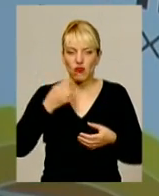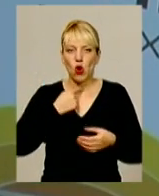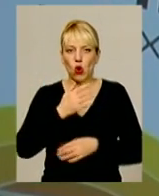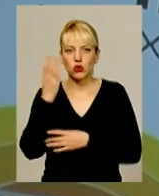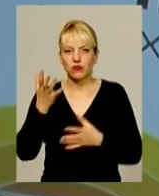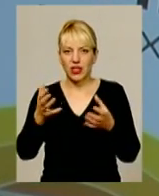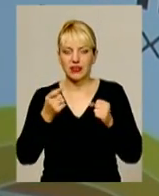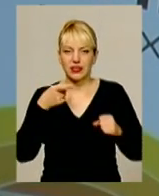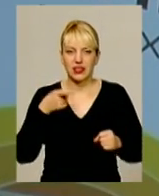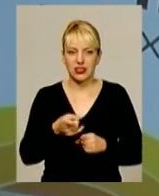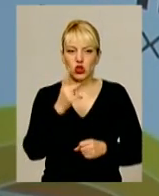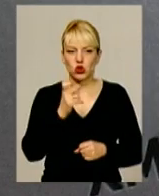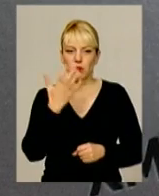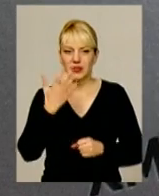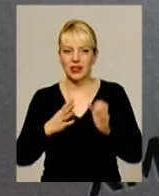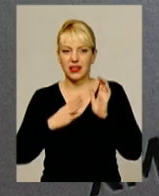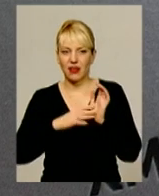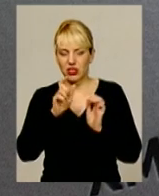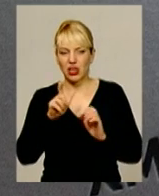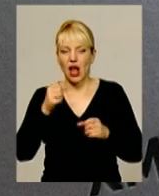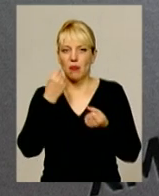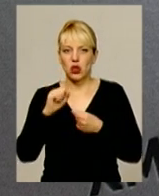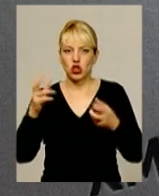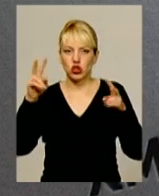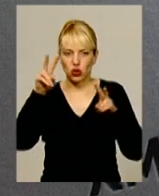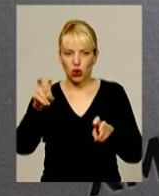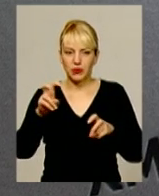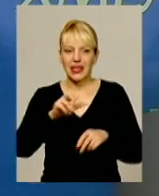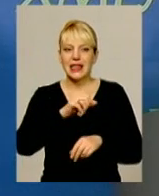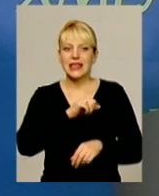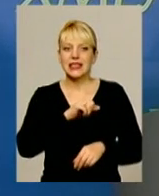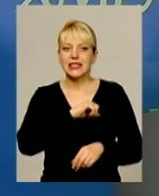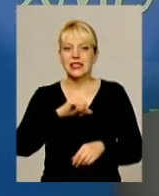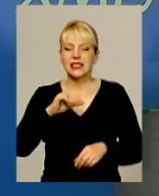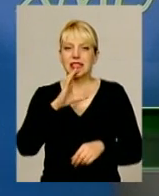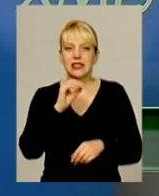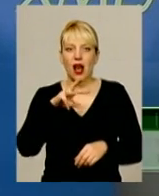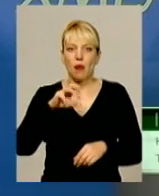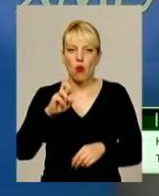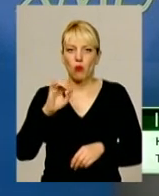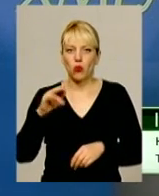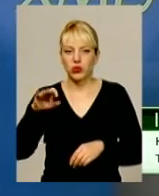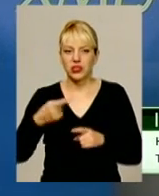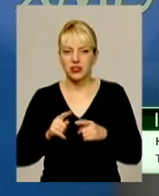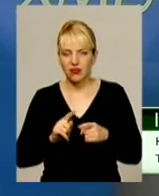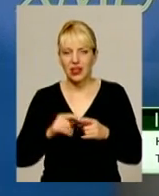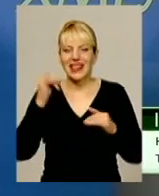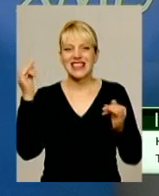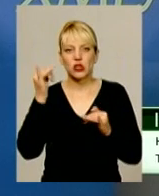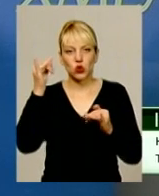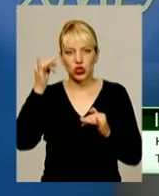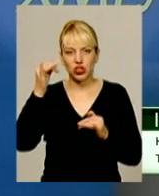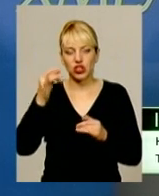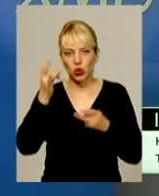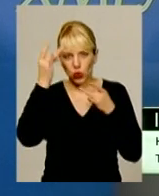1159 краян, а перемогу здобув логотип «Самобутність». Він відображає культурно-історичну компоненту Хмельниччини і